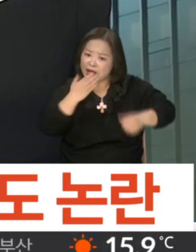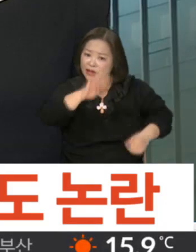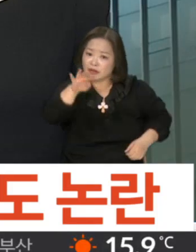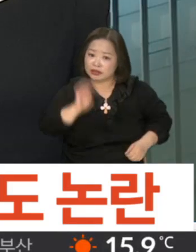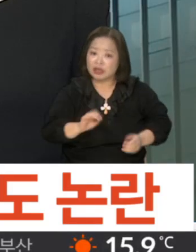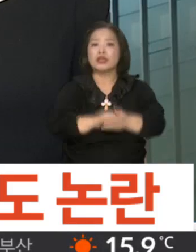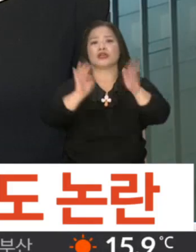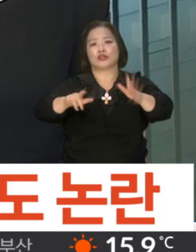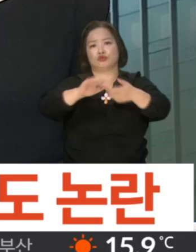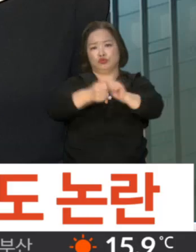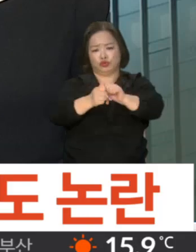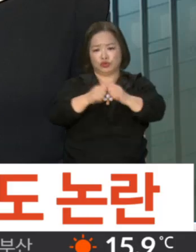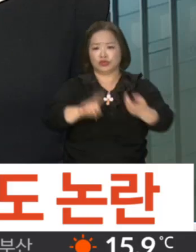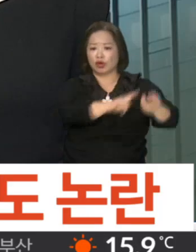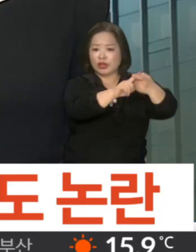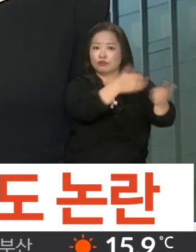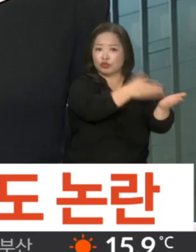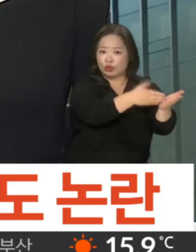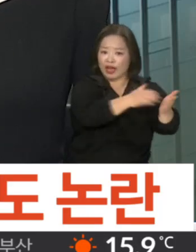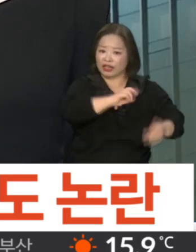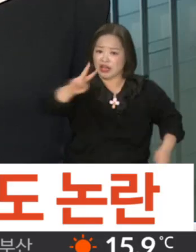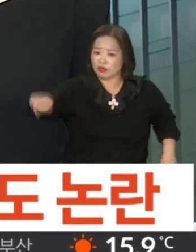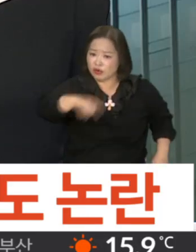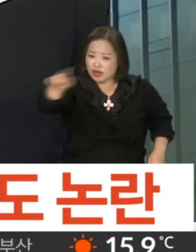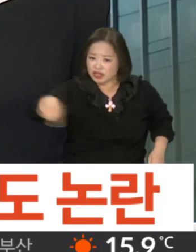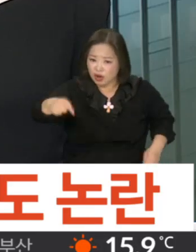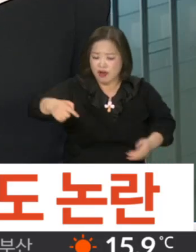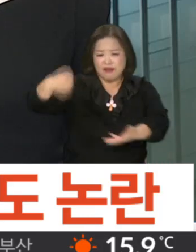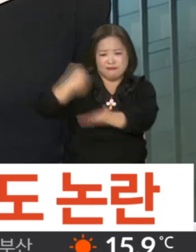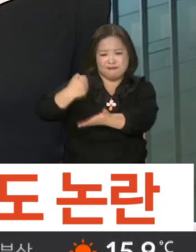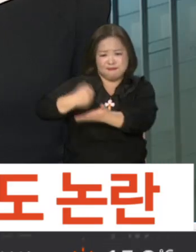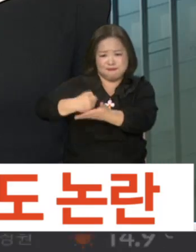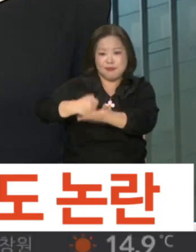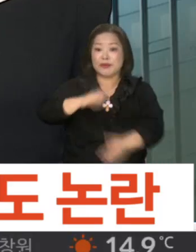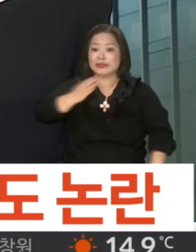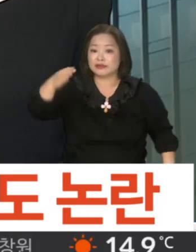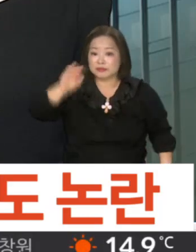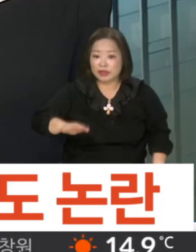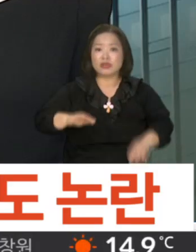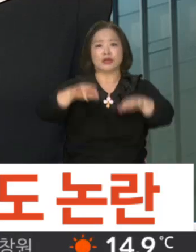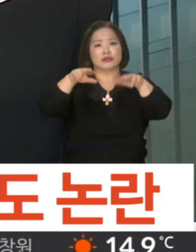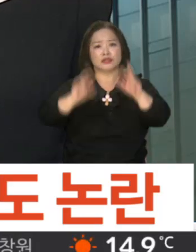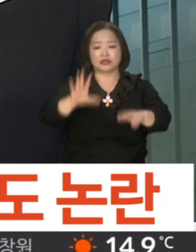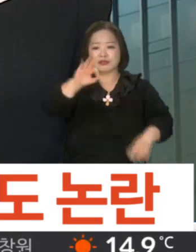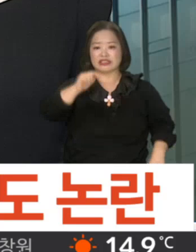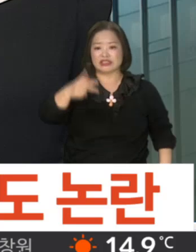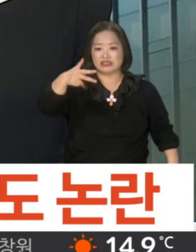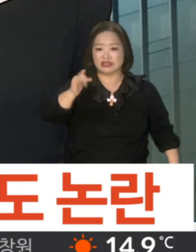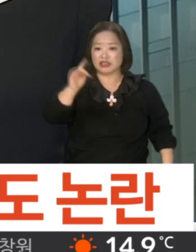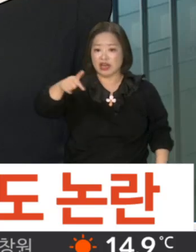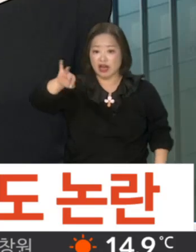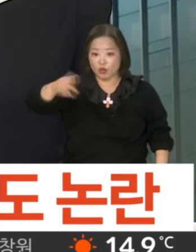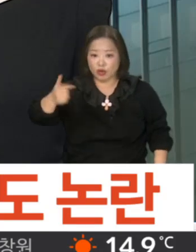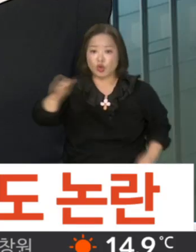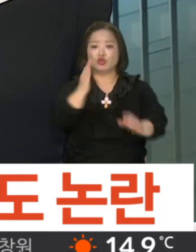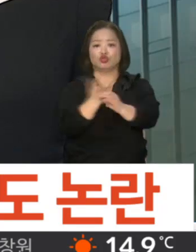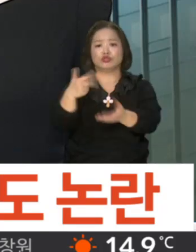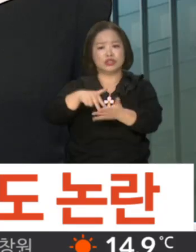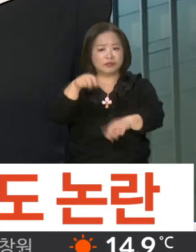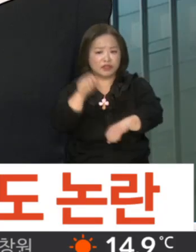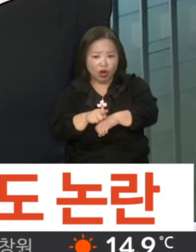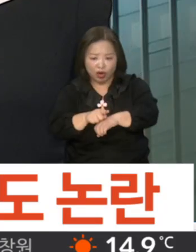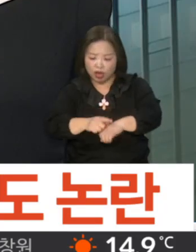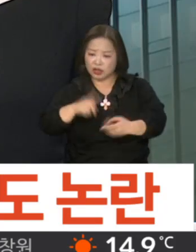현재 최대 주주인 연합뉴스와 야권에서 비판의 목소리를 내고 있는 가운데 을지학원의 공정성과 중립성이